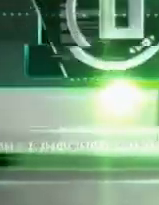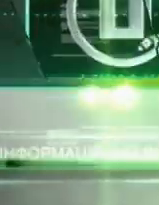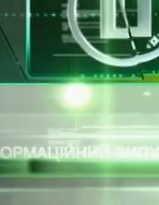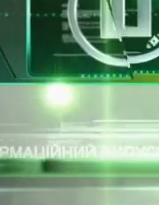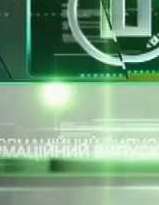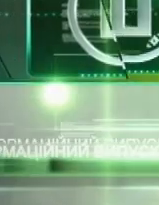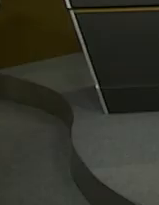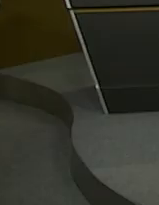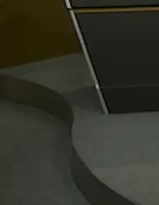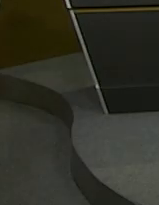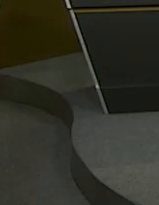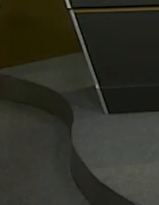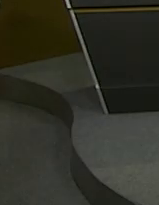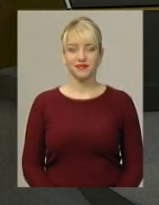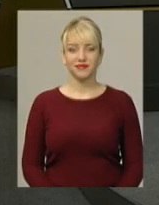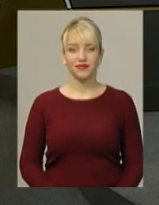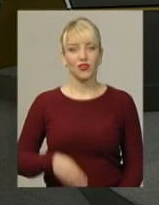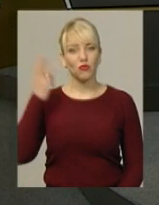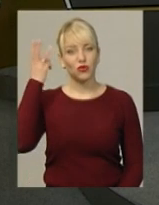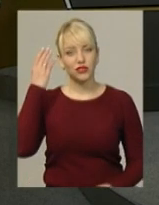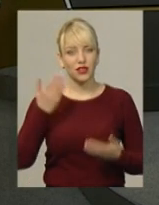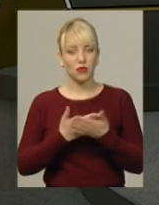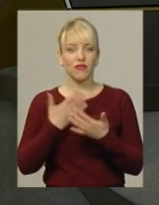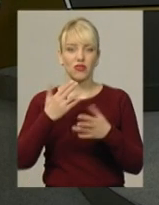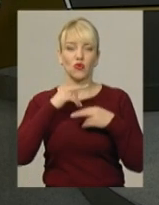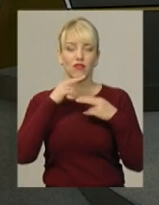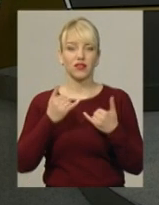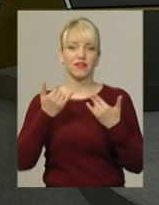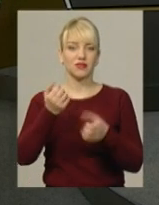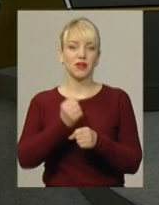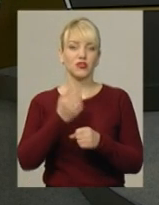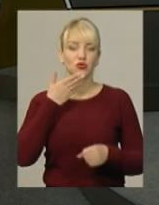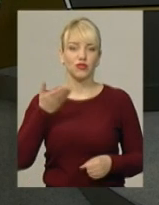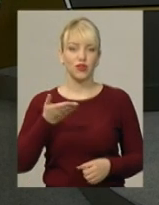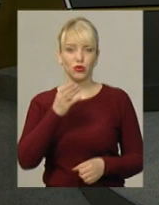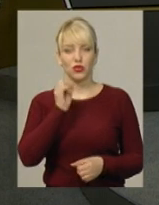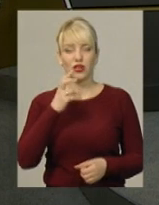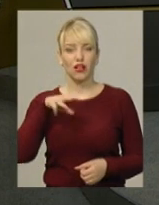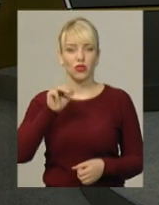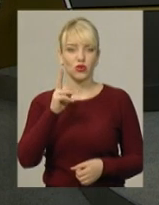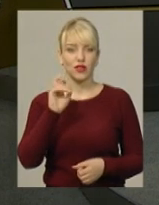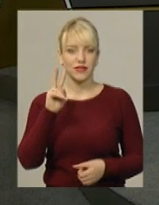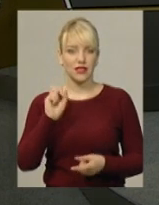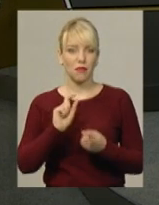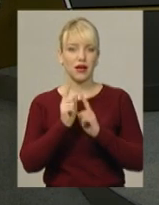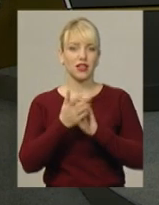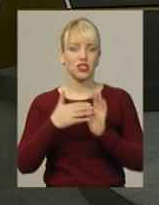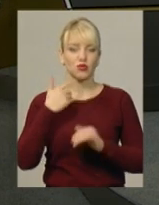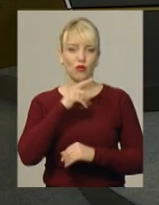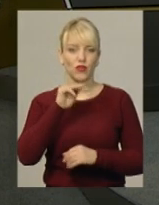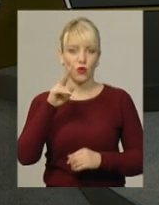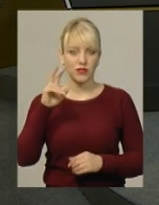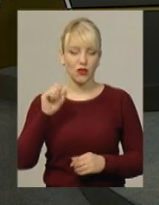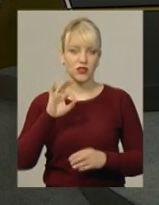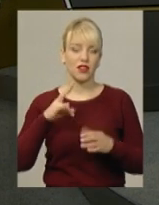Музика Подільська панорама, до вашої уваги. В студії працюють ведуча Ярослава Антошевська, перекладач на жестову мову Оксана